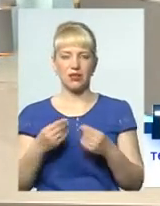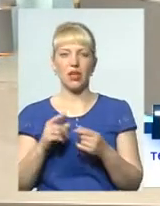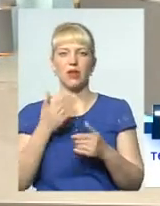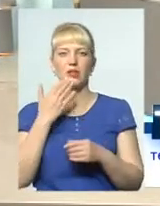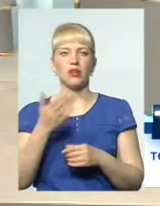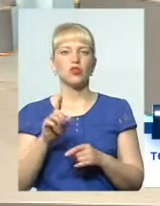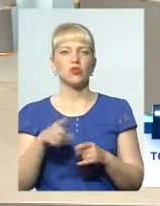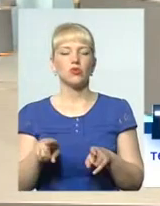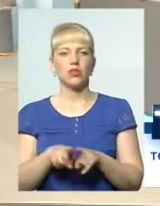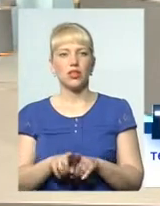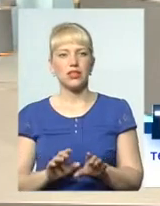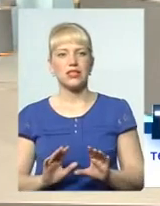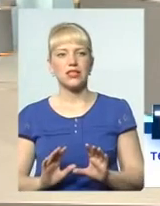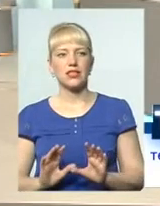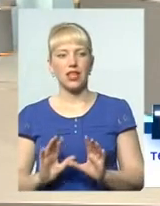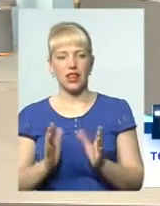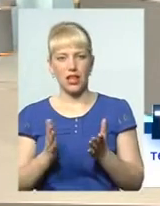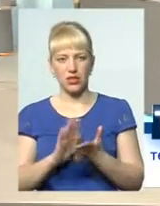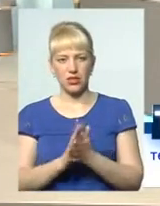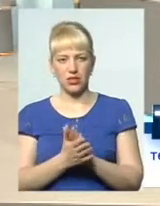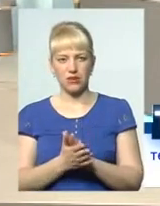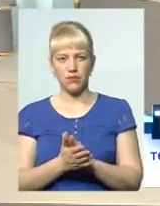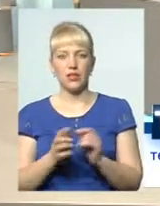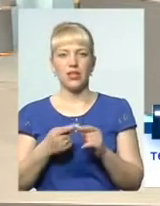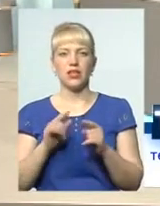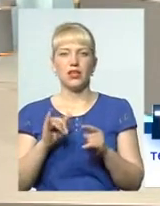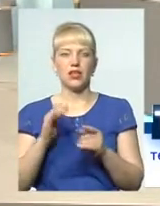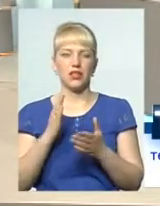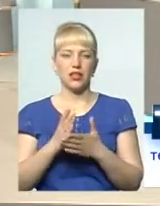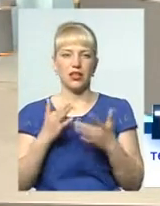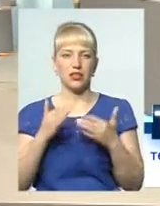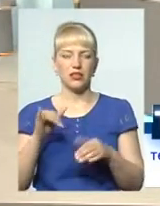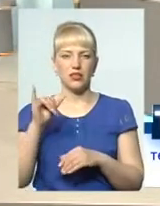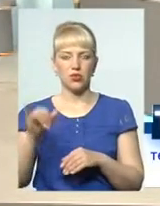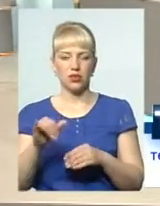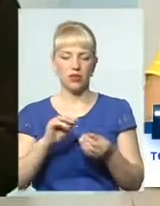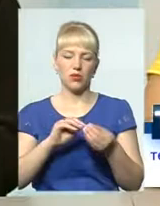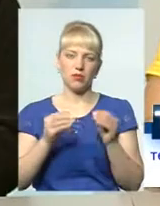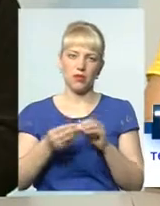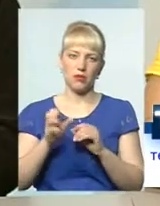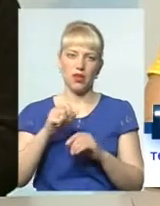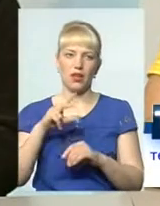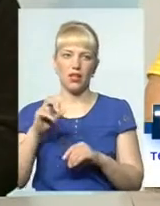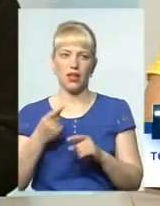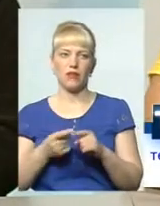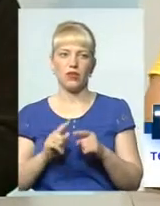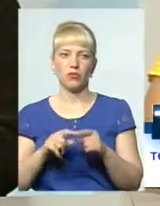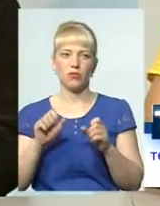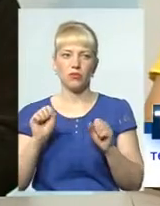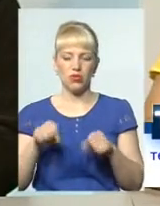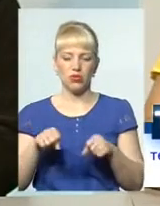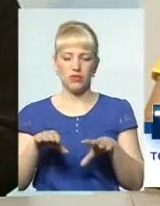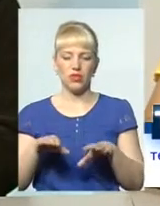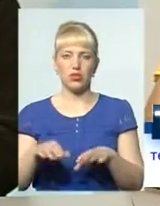склалося. Чому так склалося, різні є в них проблеми, але їх можна вирішувати.